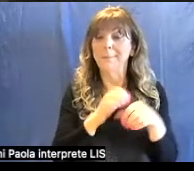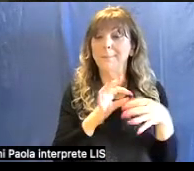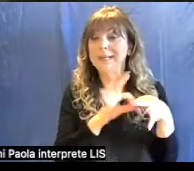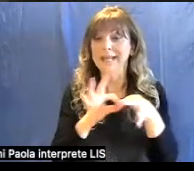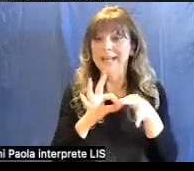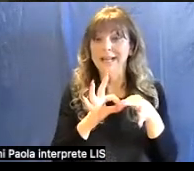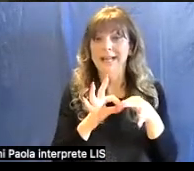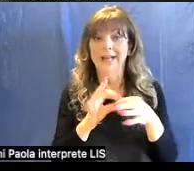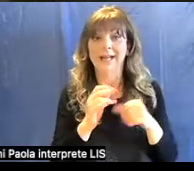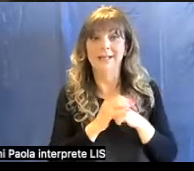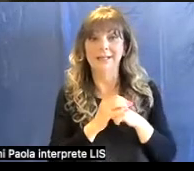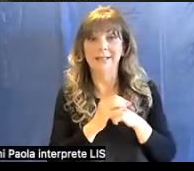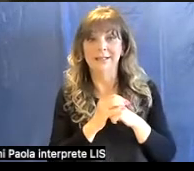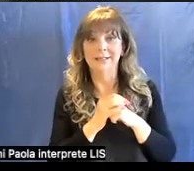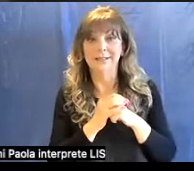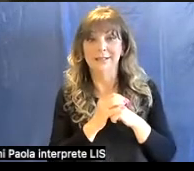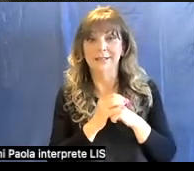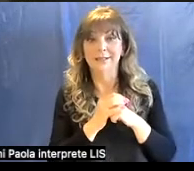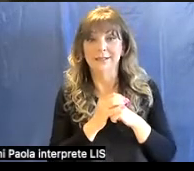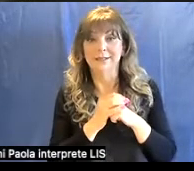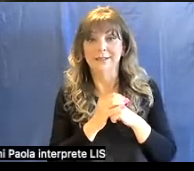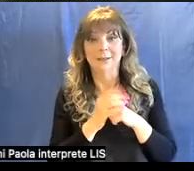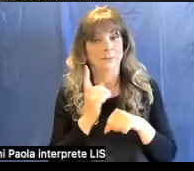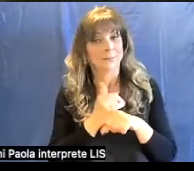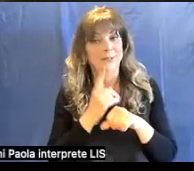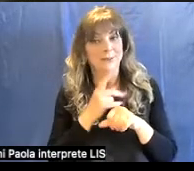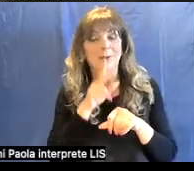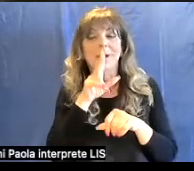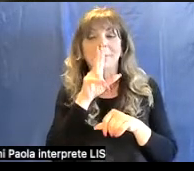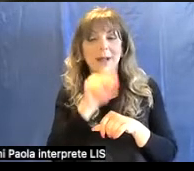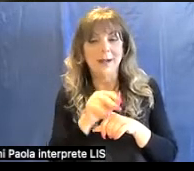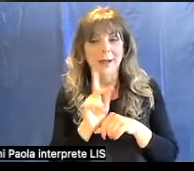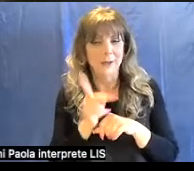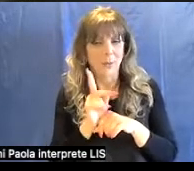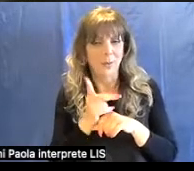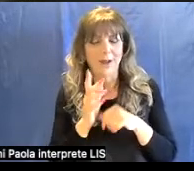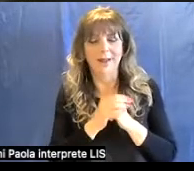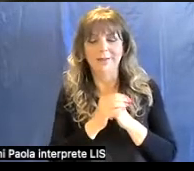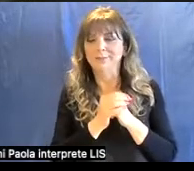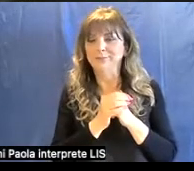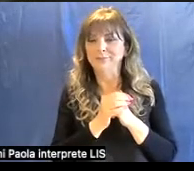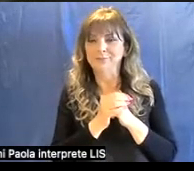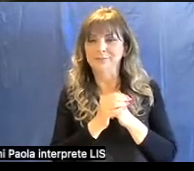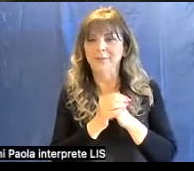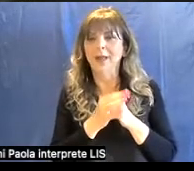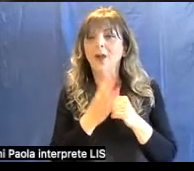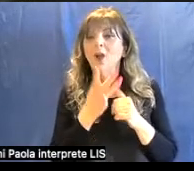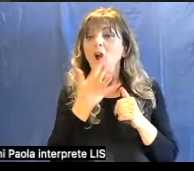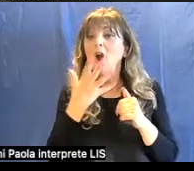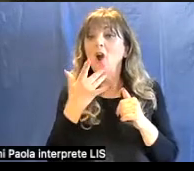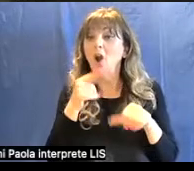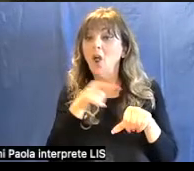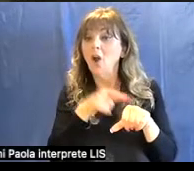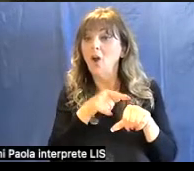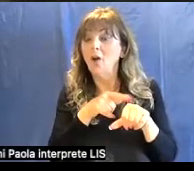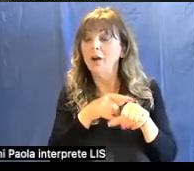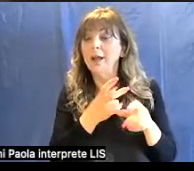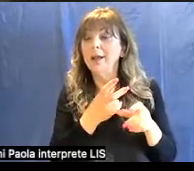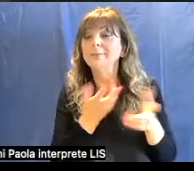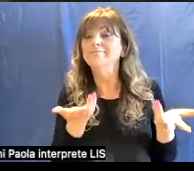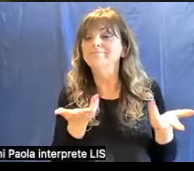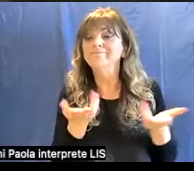citare il fatto che il colore dei minerali è dato